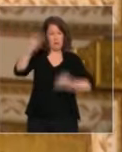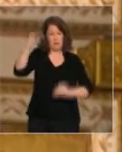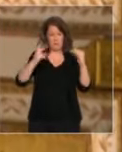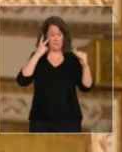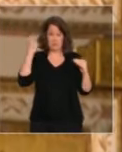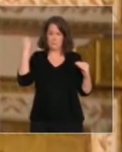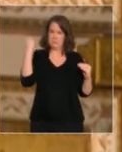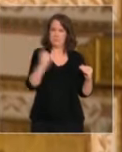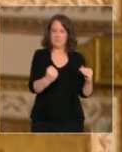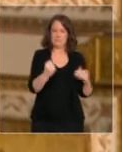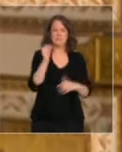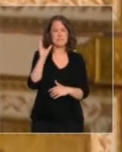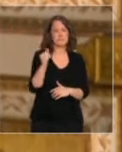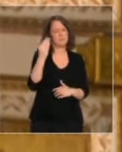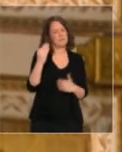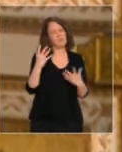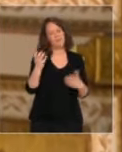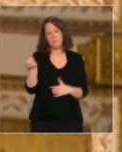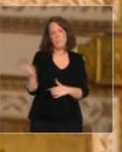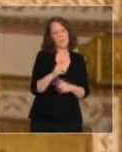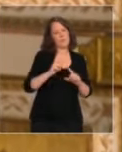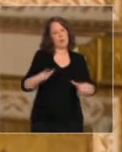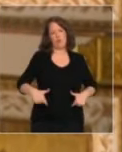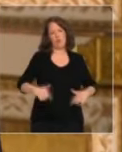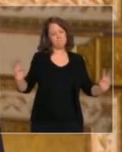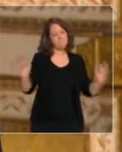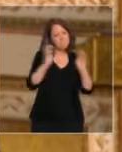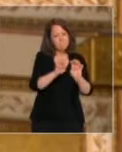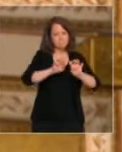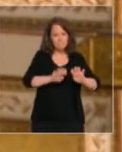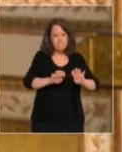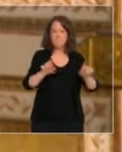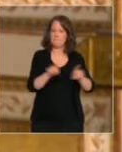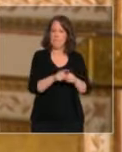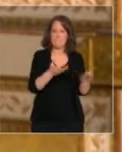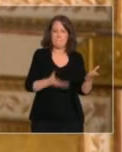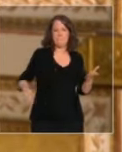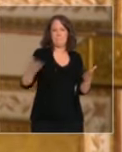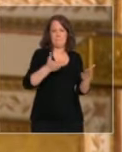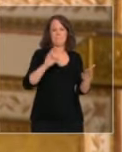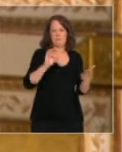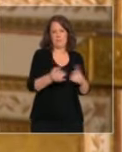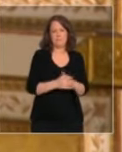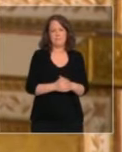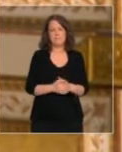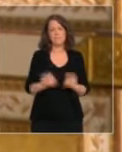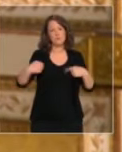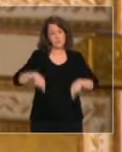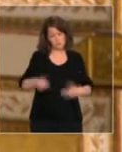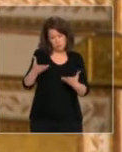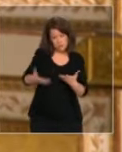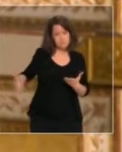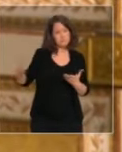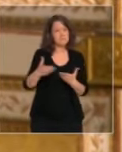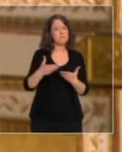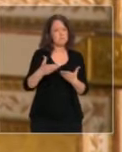enfants doivent pouvoir retrouver le chemin des classes. Le gouvernement, dans la concertation, aura à